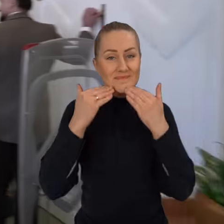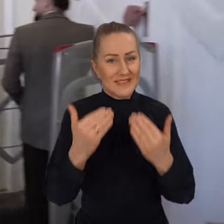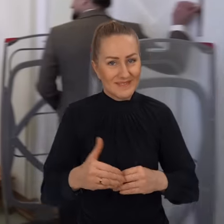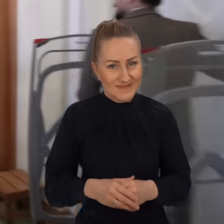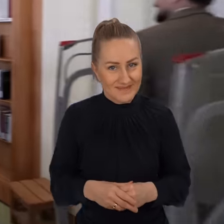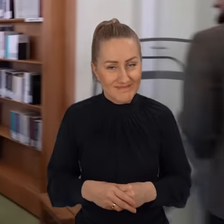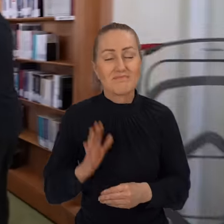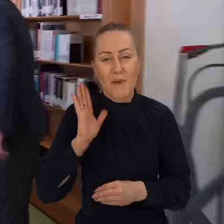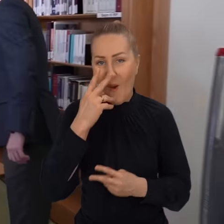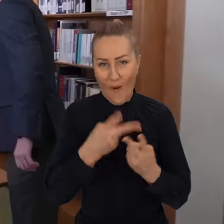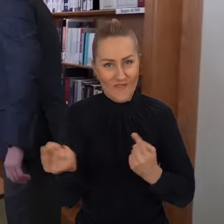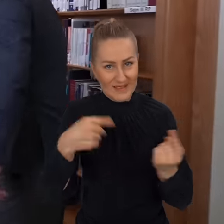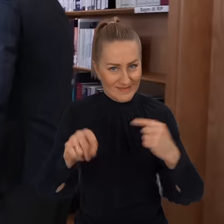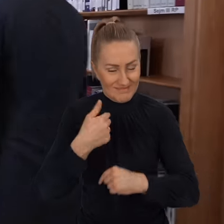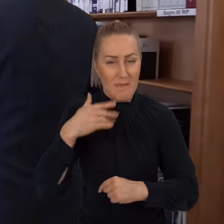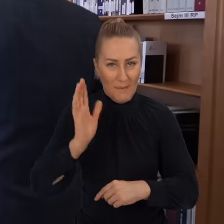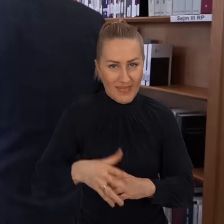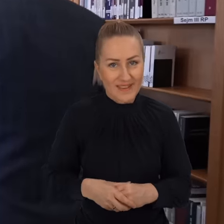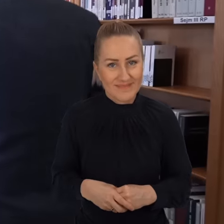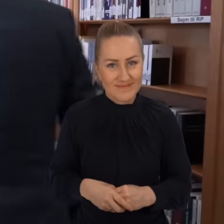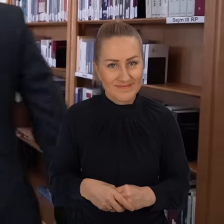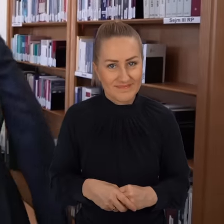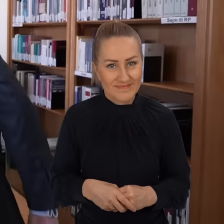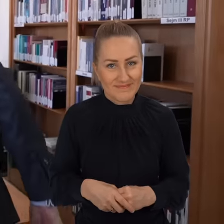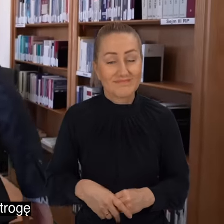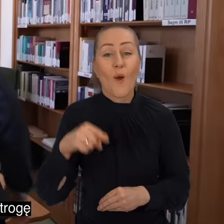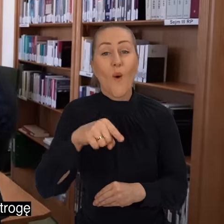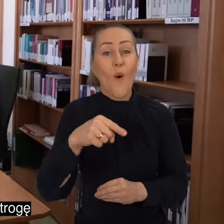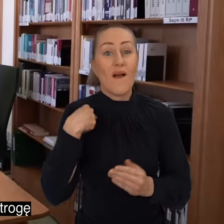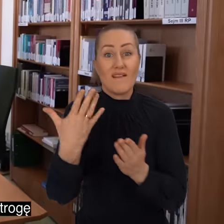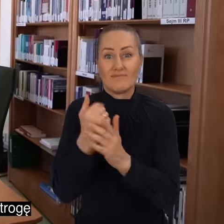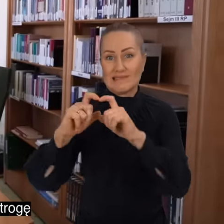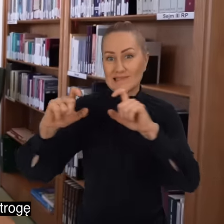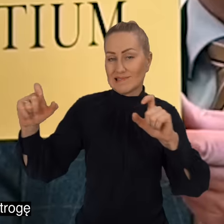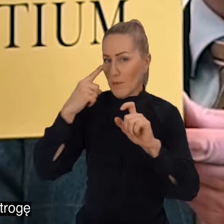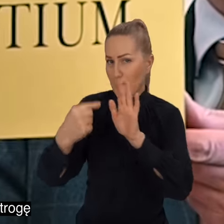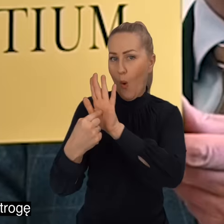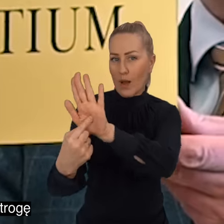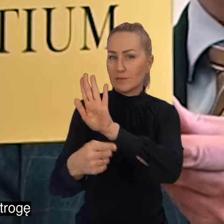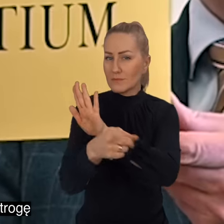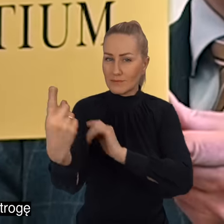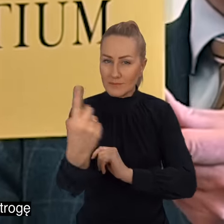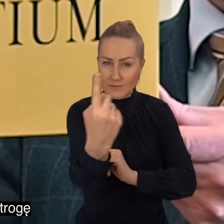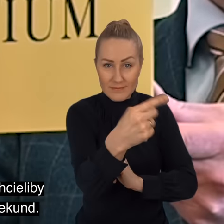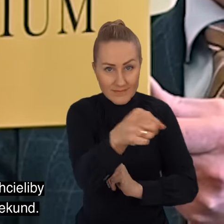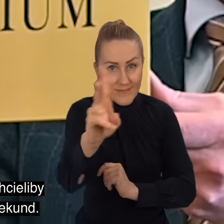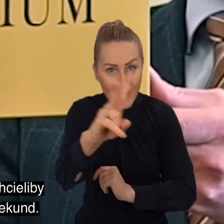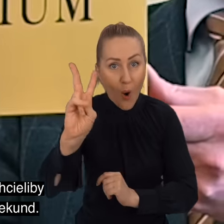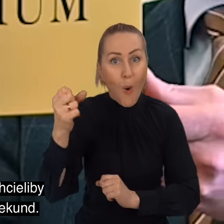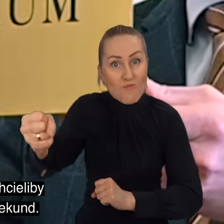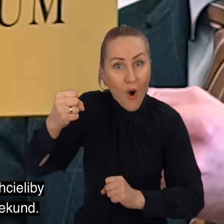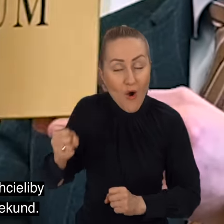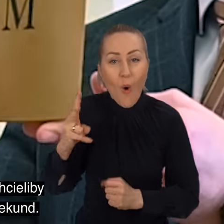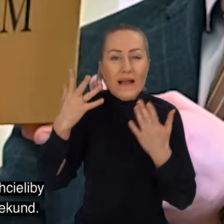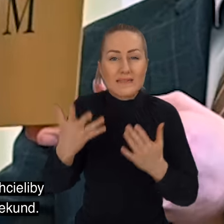Dziękuję bardzo. Będę odwiedzał, teraz już wiem. A to postawię sobie jako przestrogę dla wszystkich